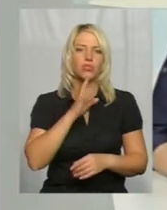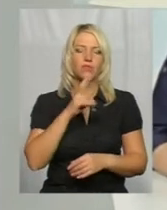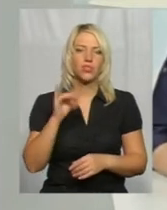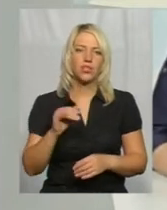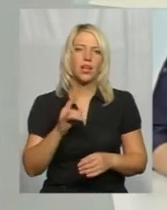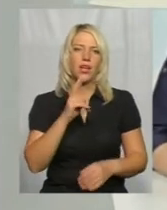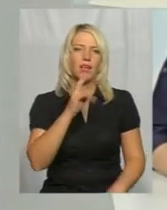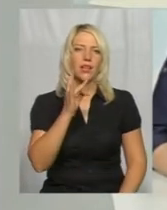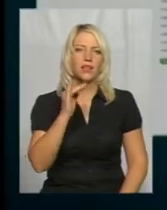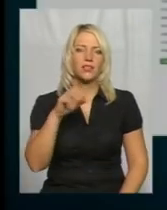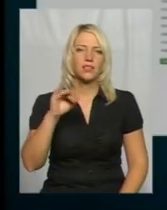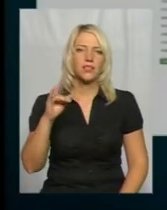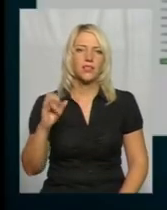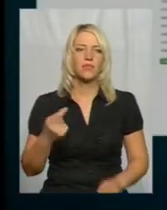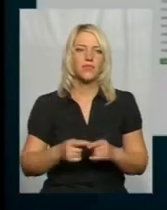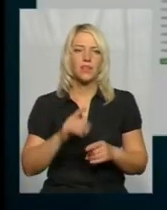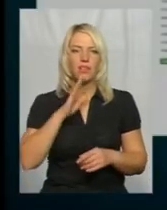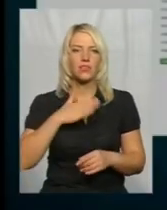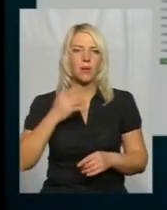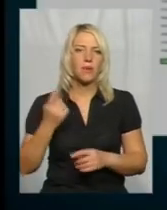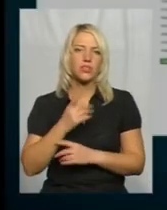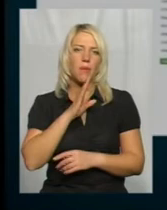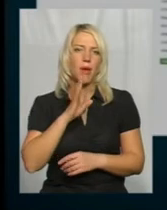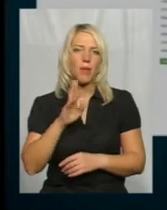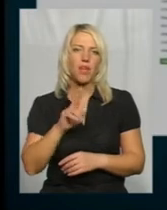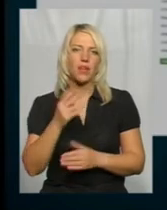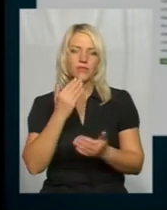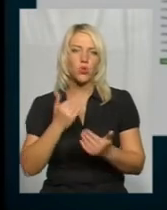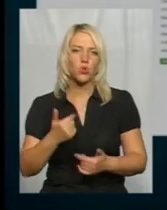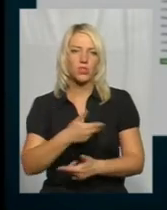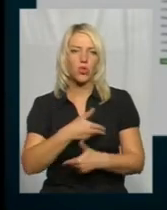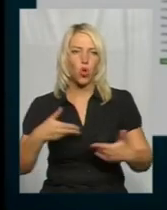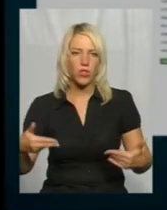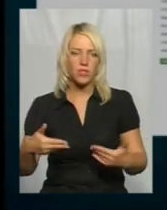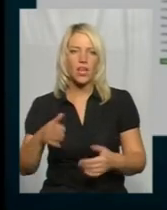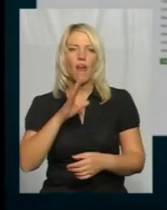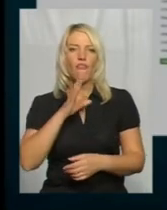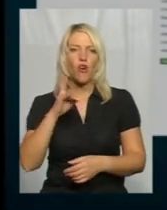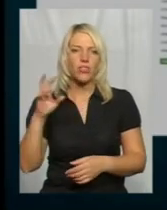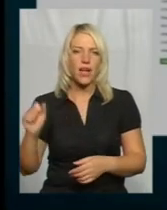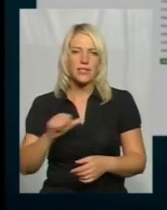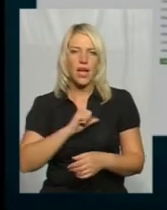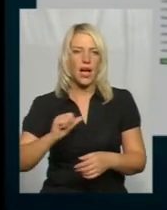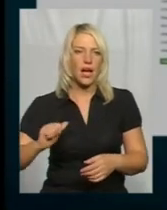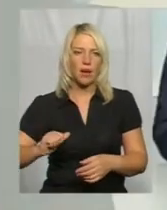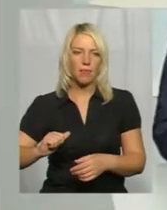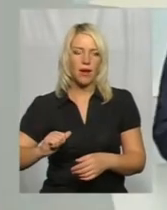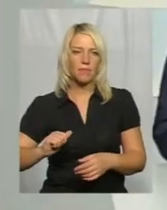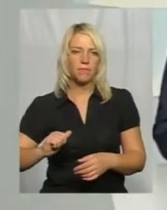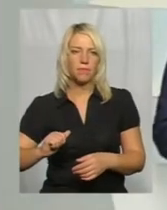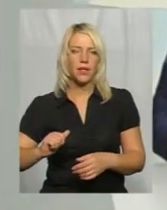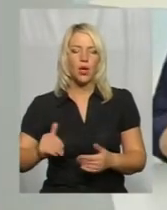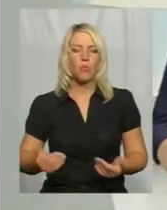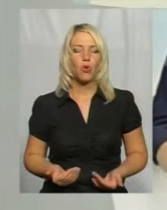Це наша перша мама, яка до нас звернулася. Вона сама проживає з мамою, з сестрою.